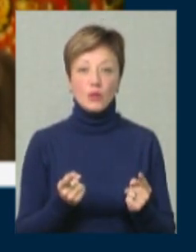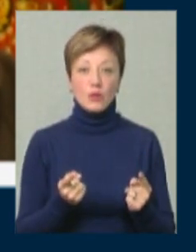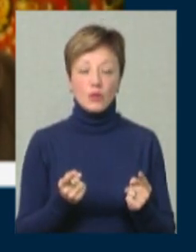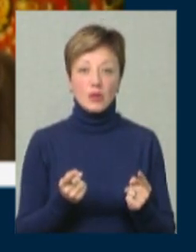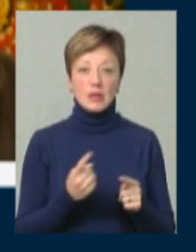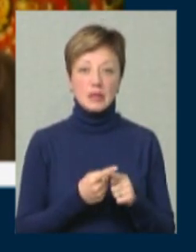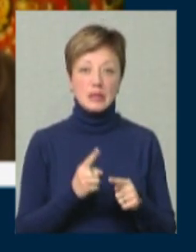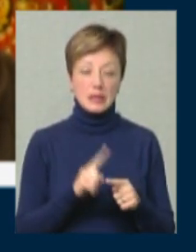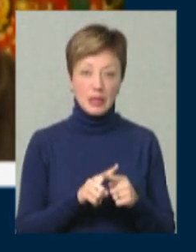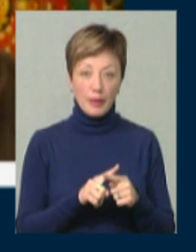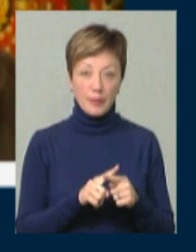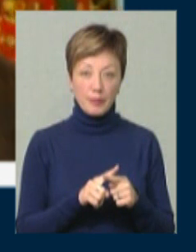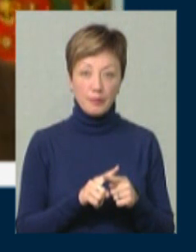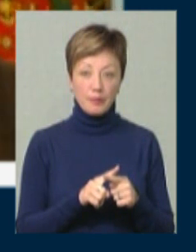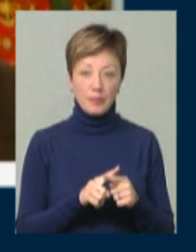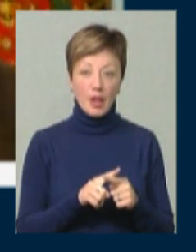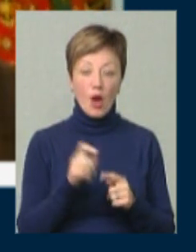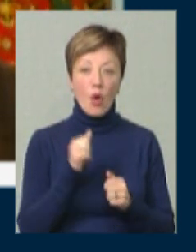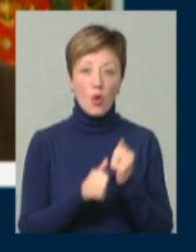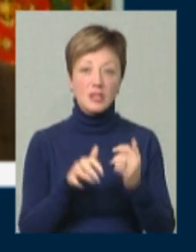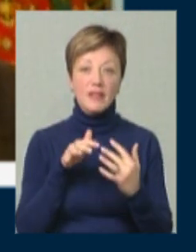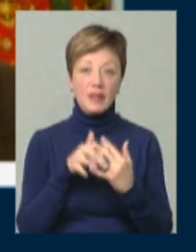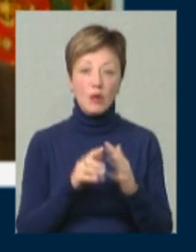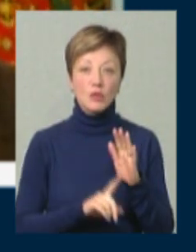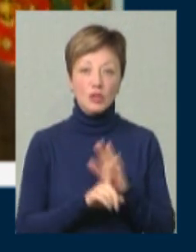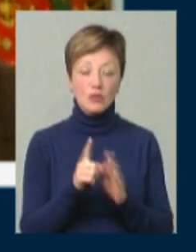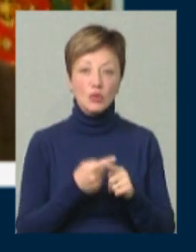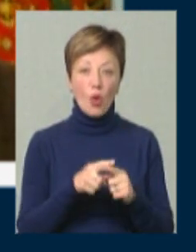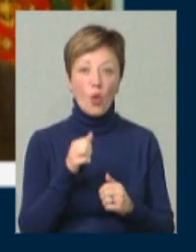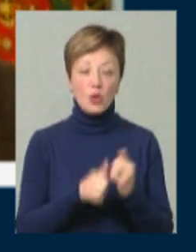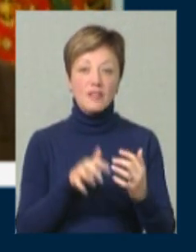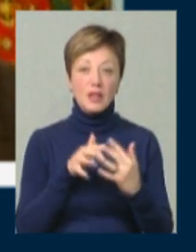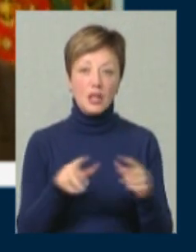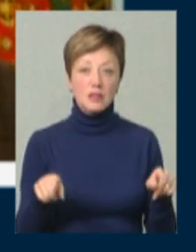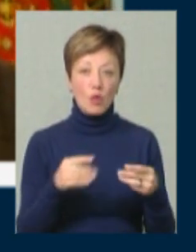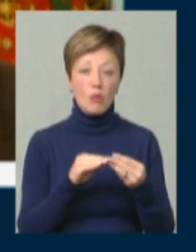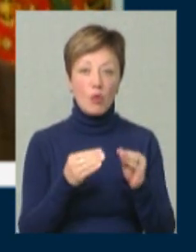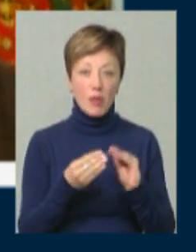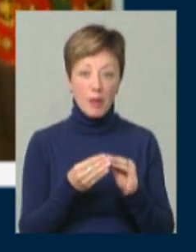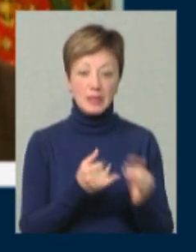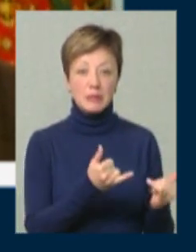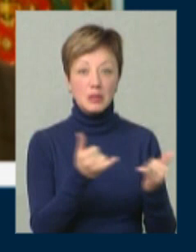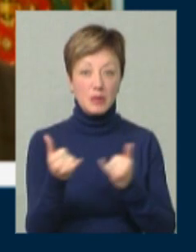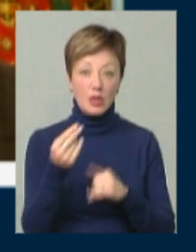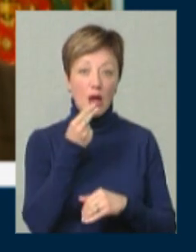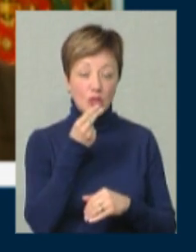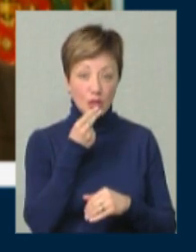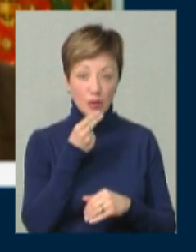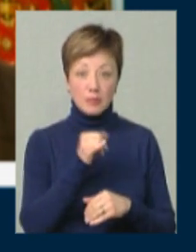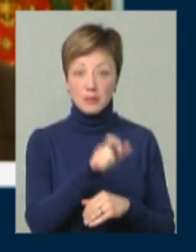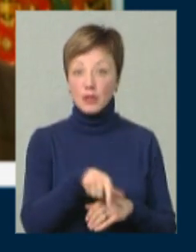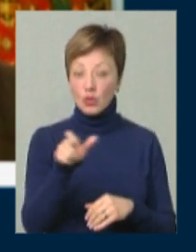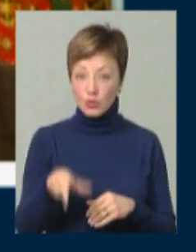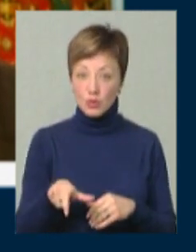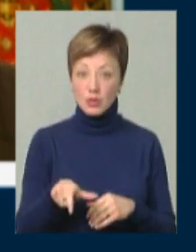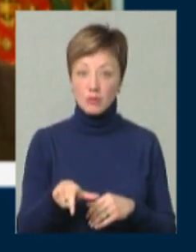це, по суті, кожна війна, я і починав з того, що кожна війна створює проблеми з забезпеченням харчами. І люди